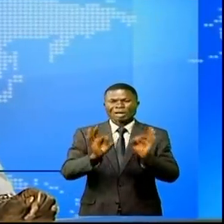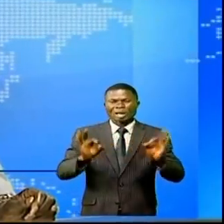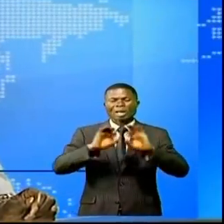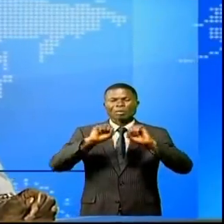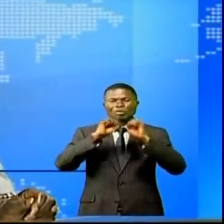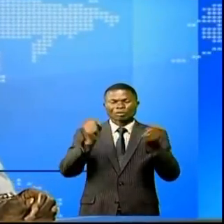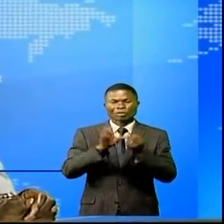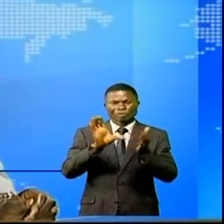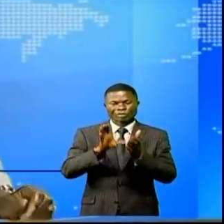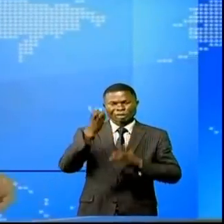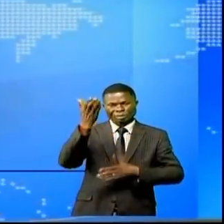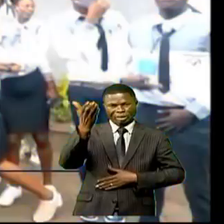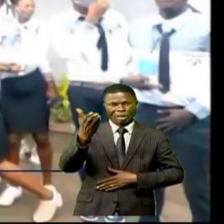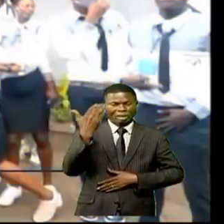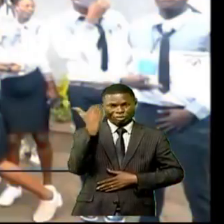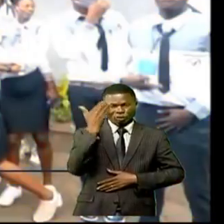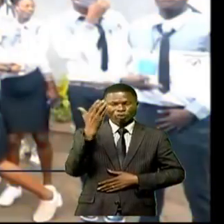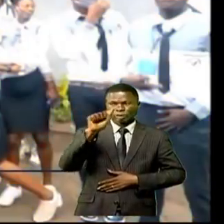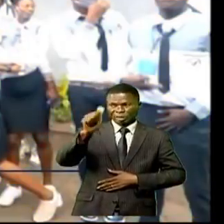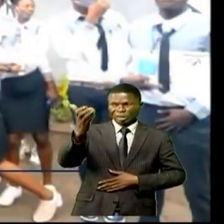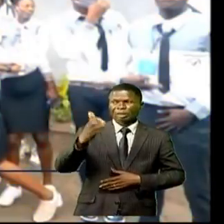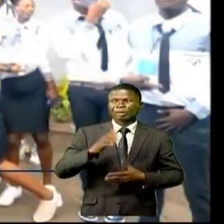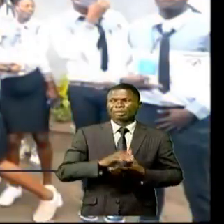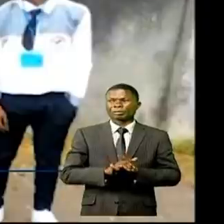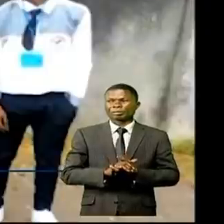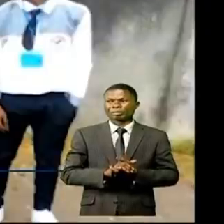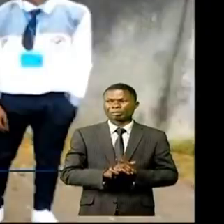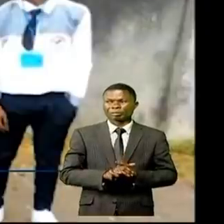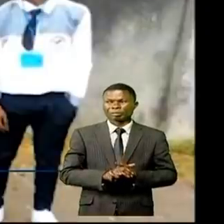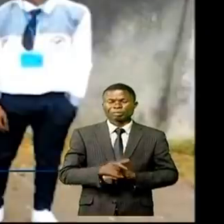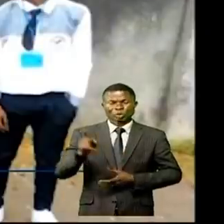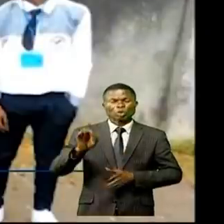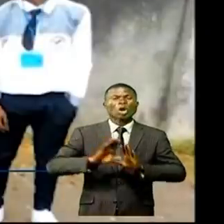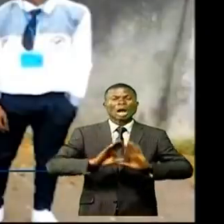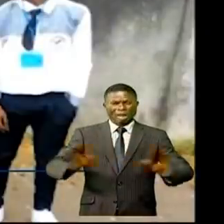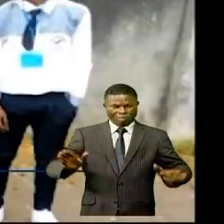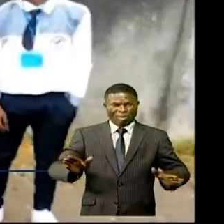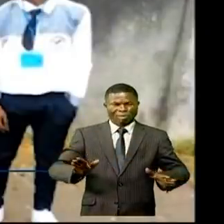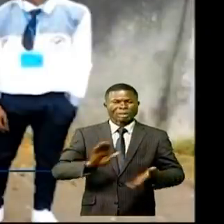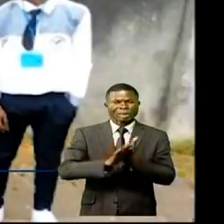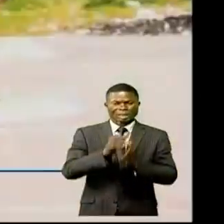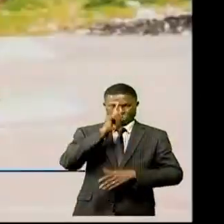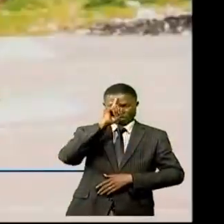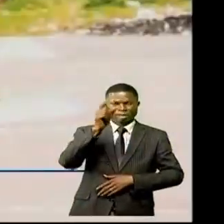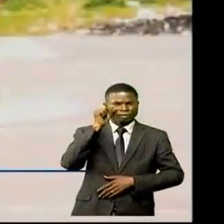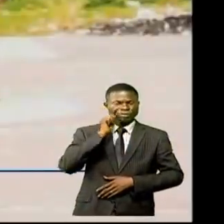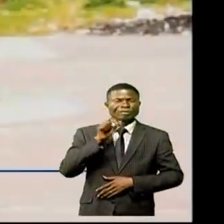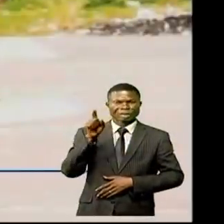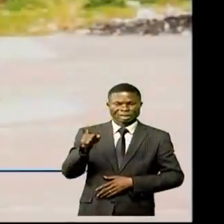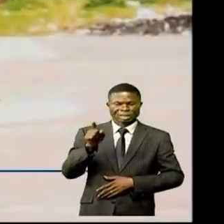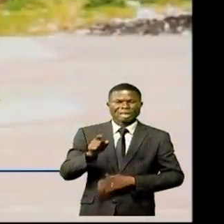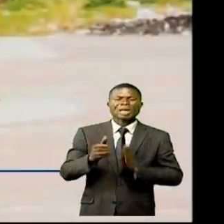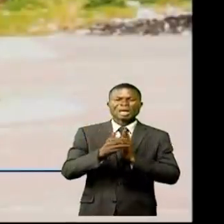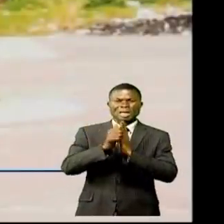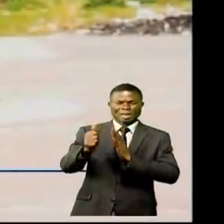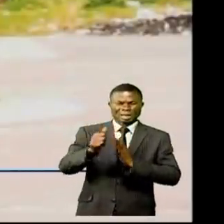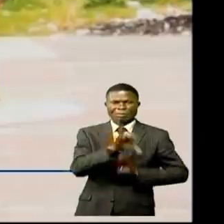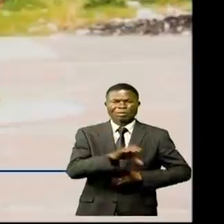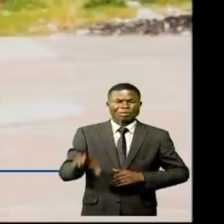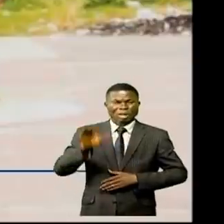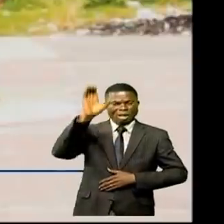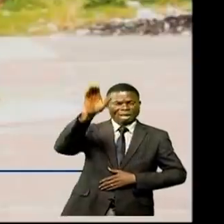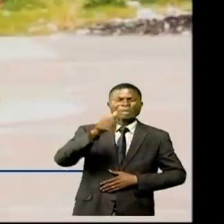Un reportage de Séverine Katanda. Elle a le mérite d'être intelligente, petrie de la qualité d'une basketteuse